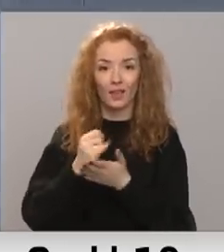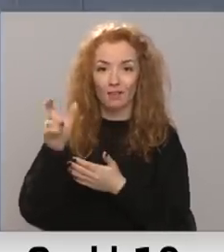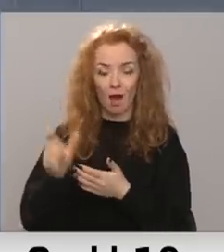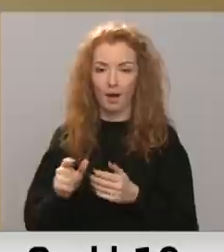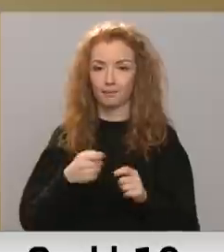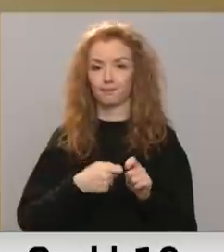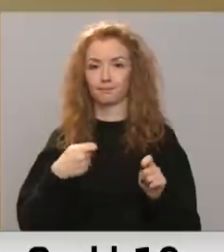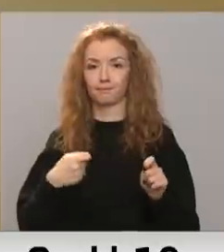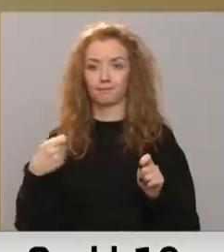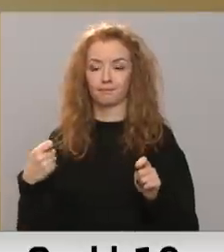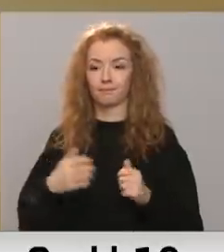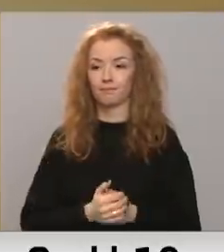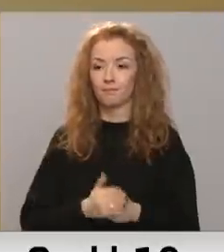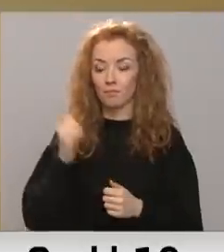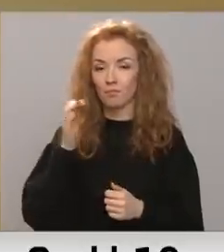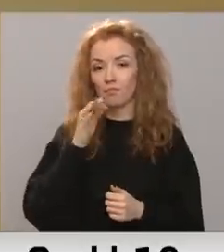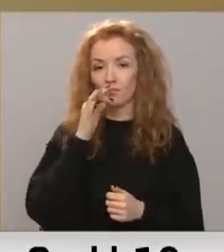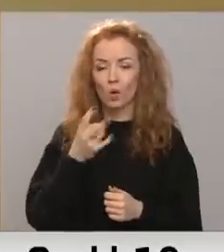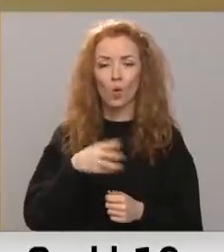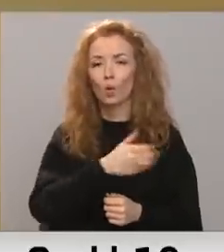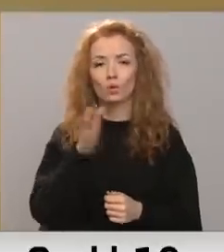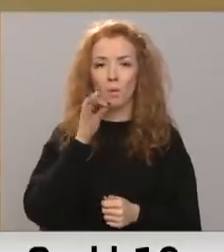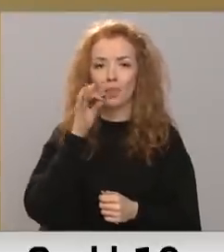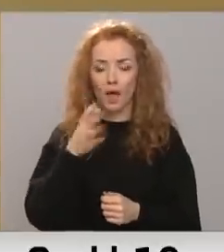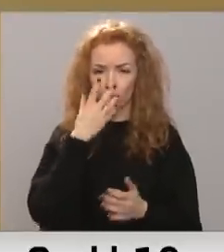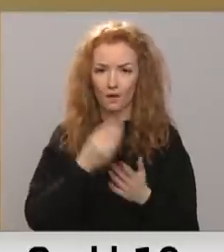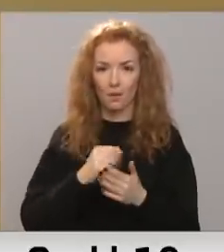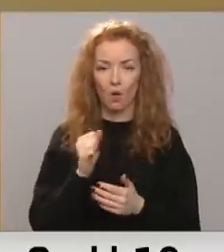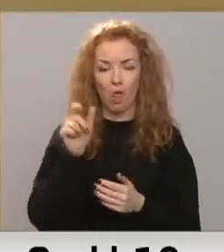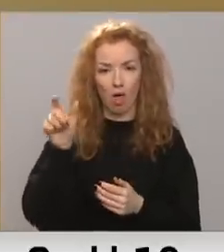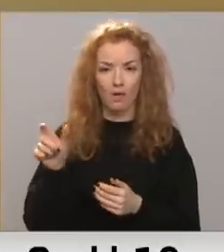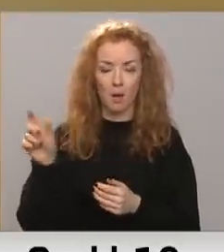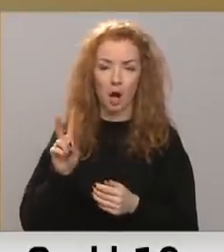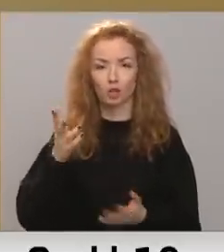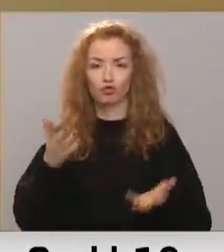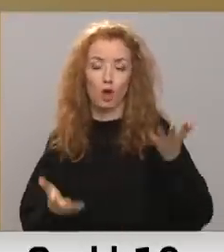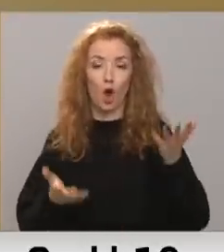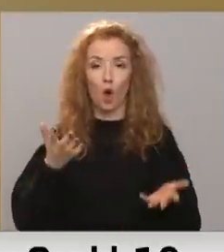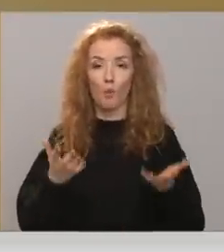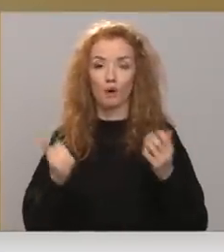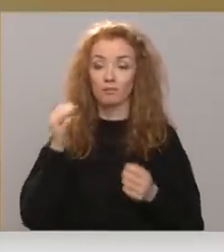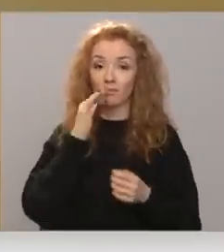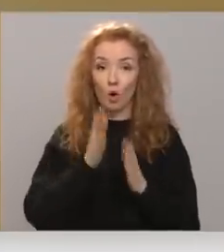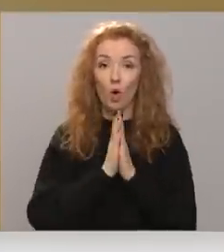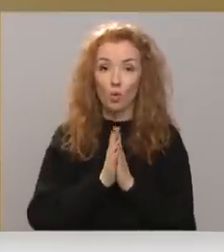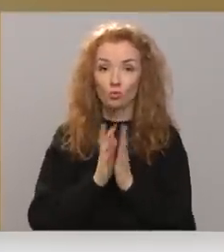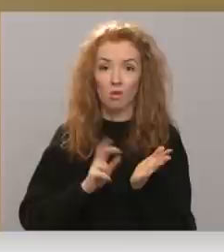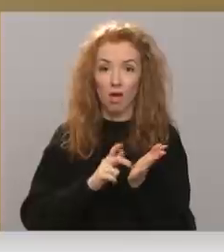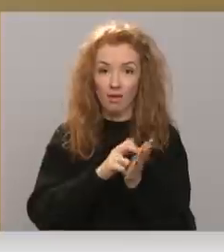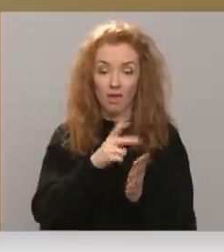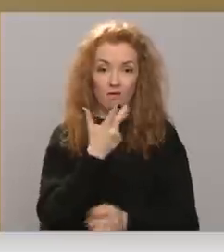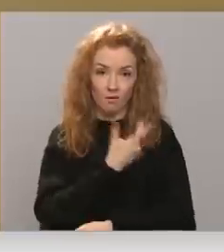nogaida. Ko es teiktu saviem kolēģiem, kas vēl svārstās? Iet un vakcinēties,